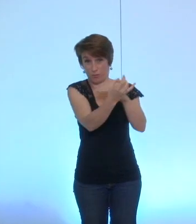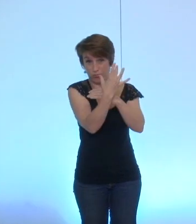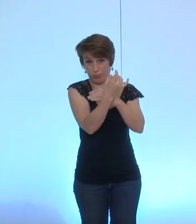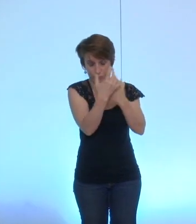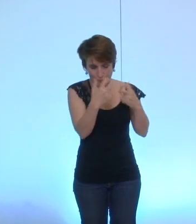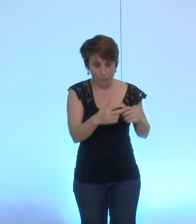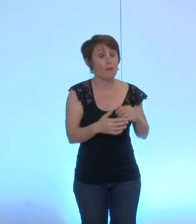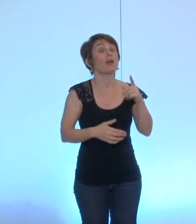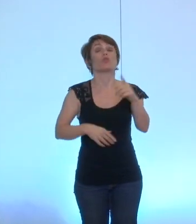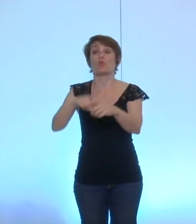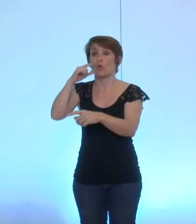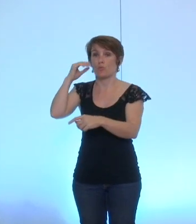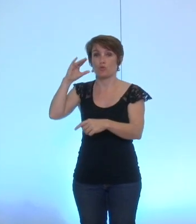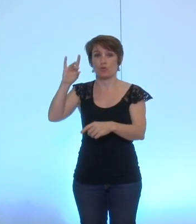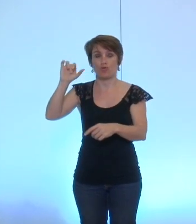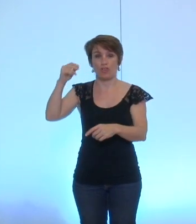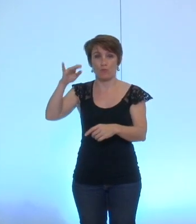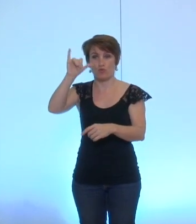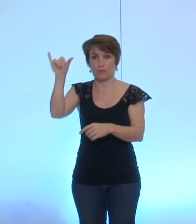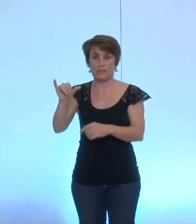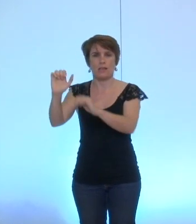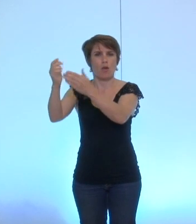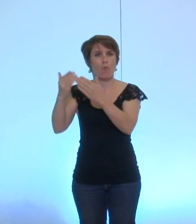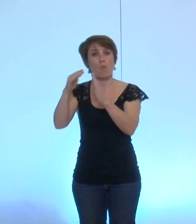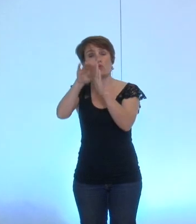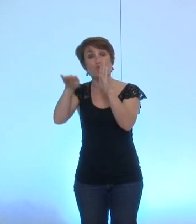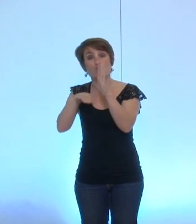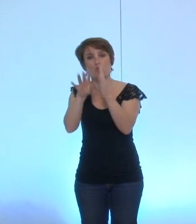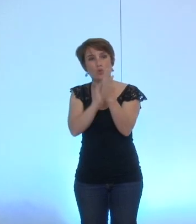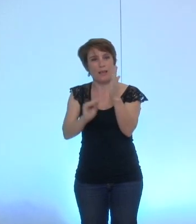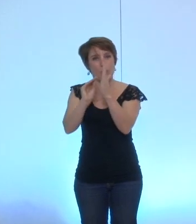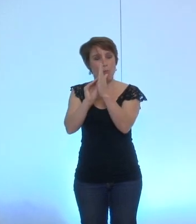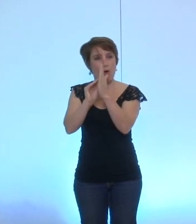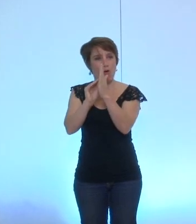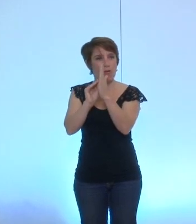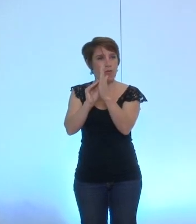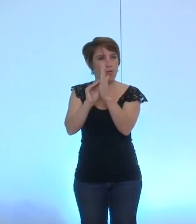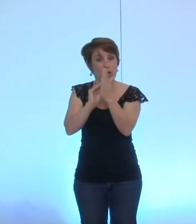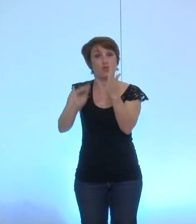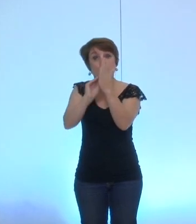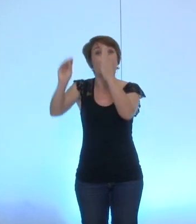monsieur Chamus il y proposé donc un sous-amendement vous pouvez nous réécrire